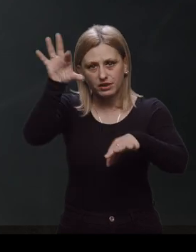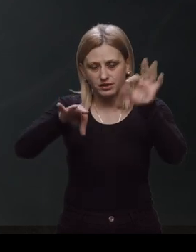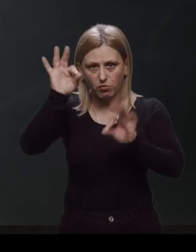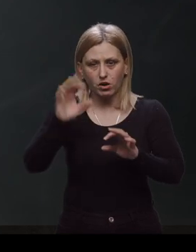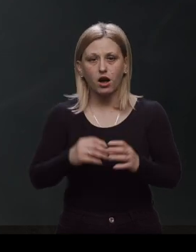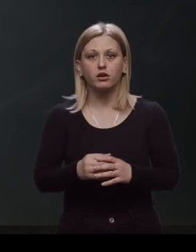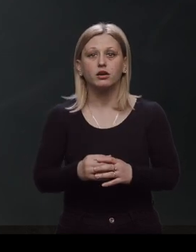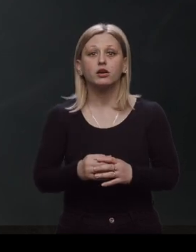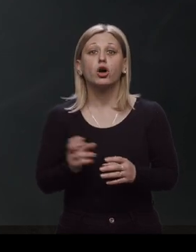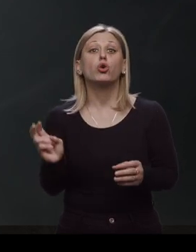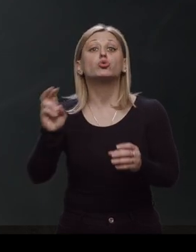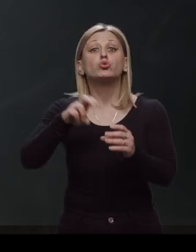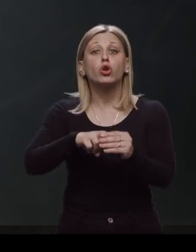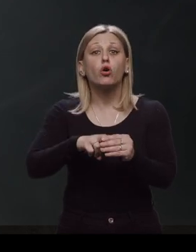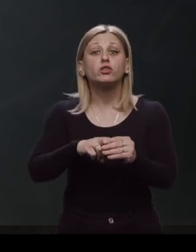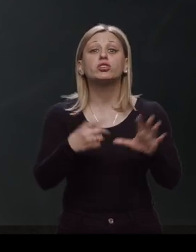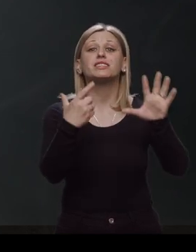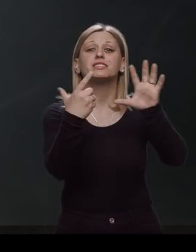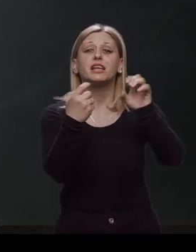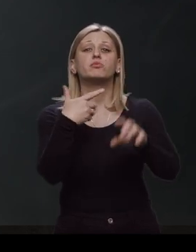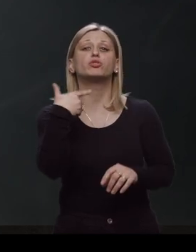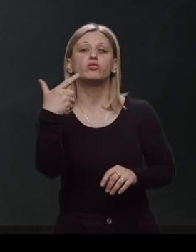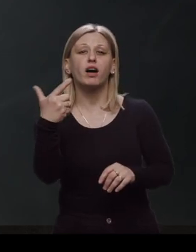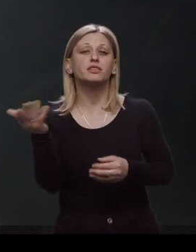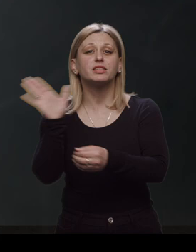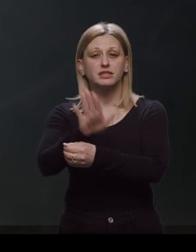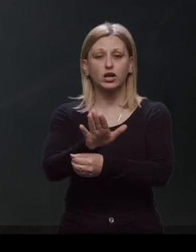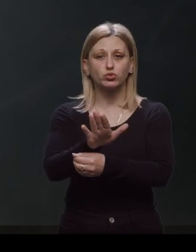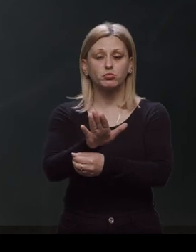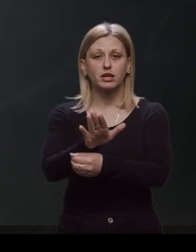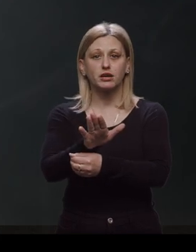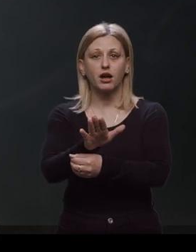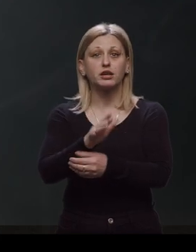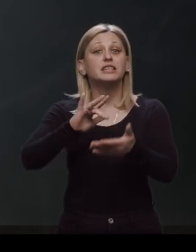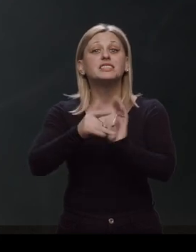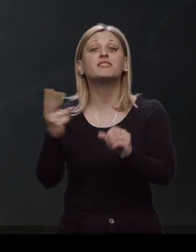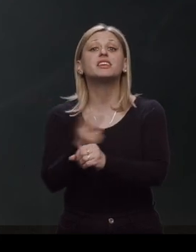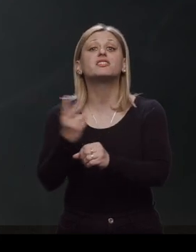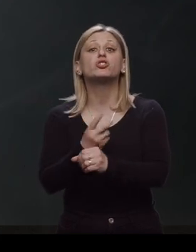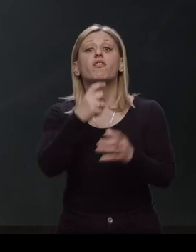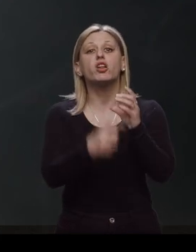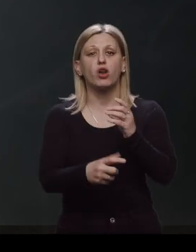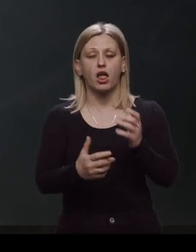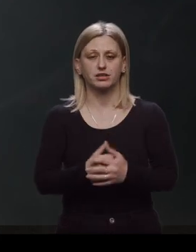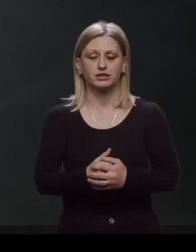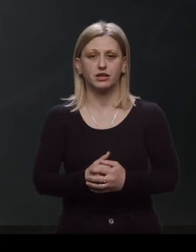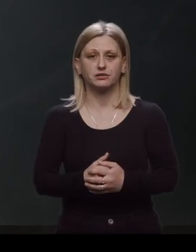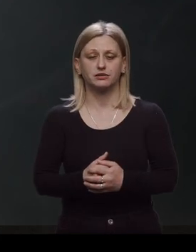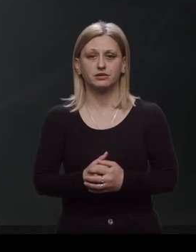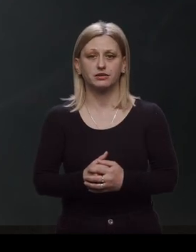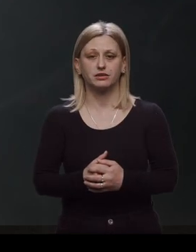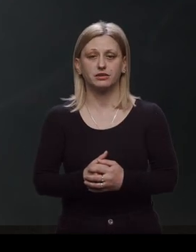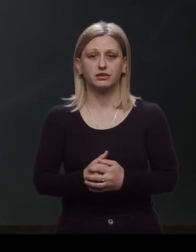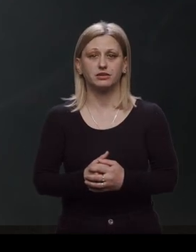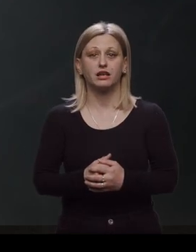ovih izbora udjelovat će 720 zastupnika iz svi zemalja